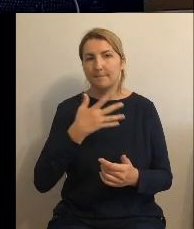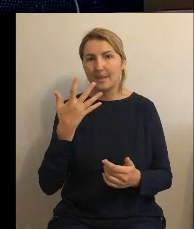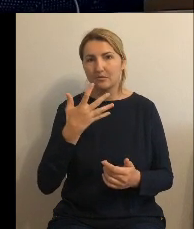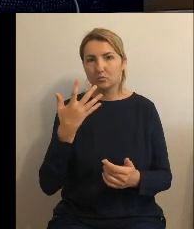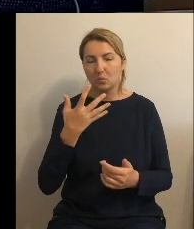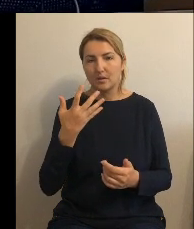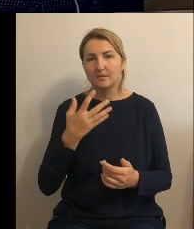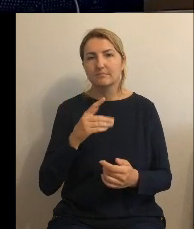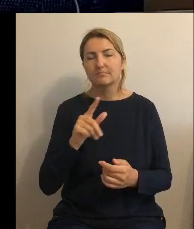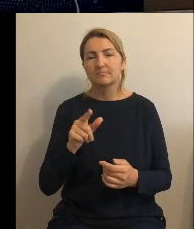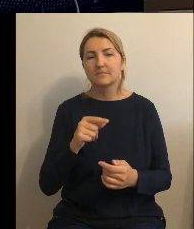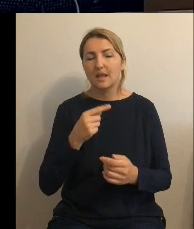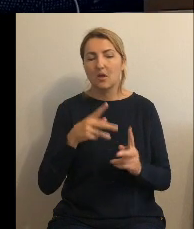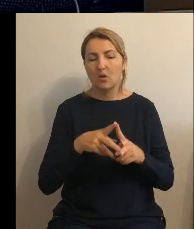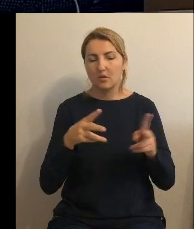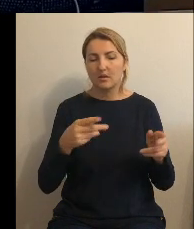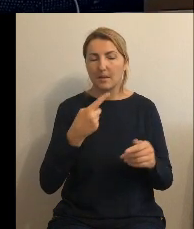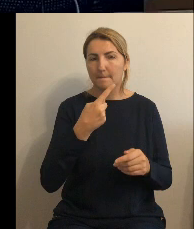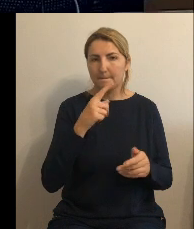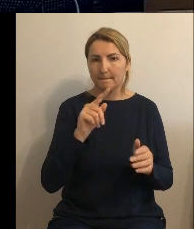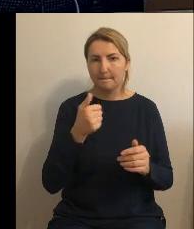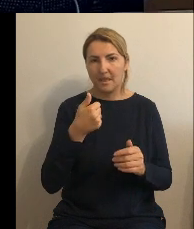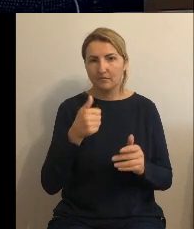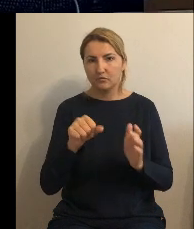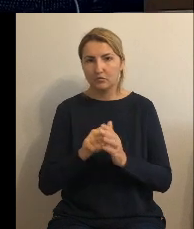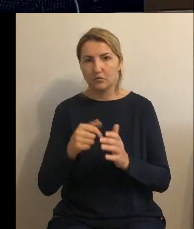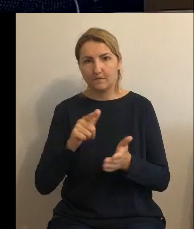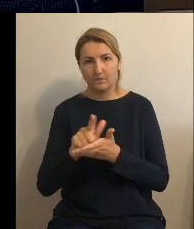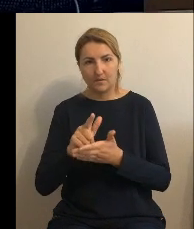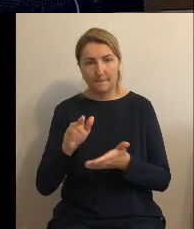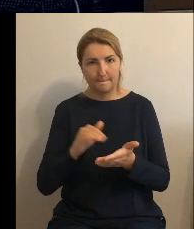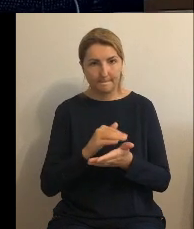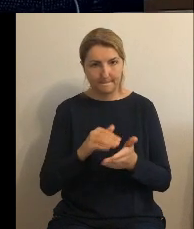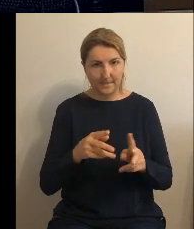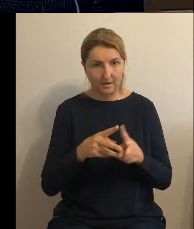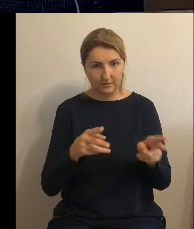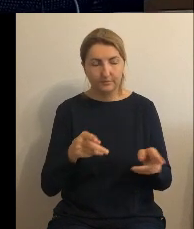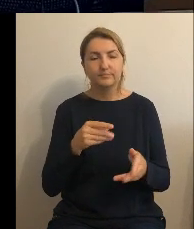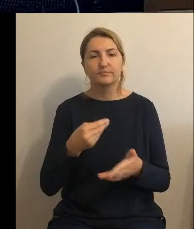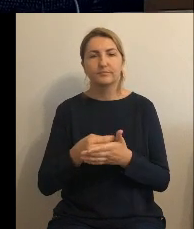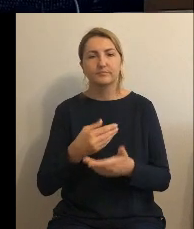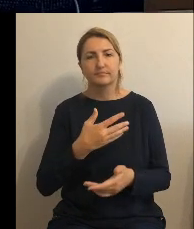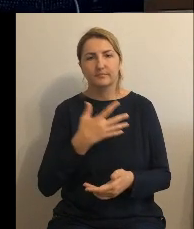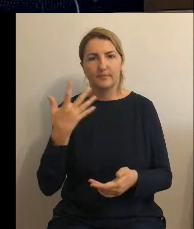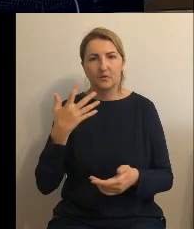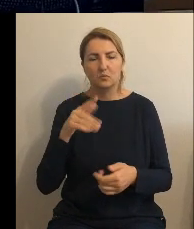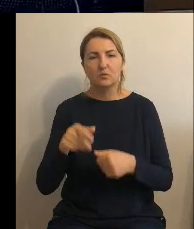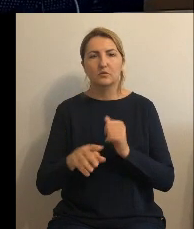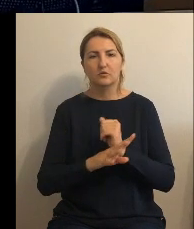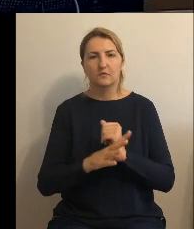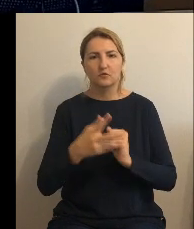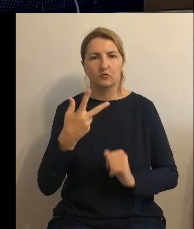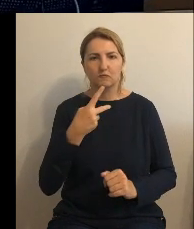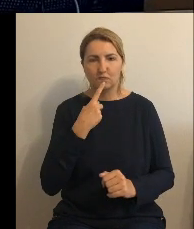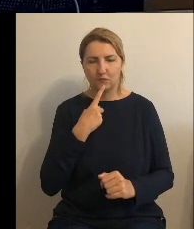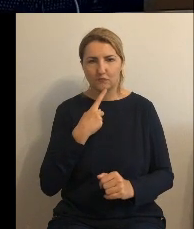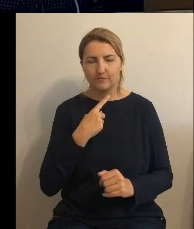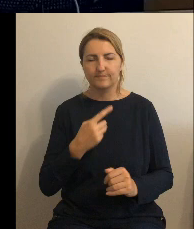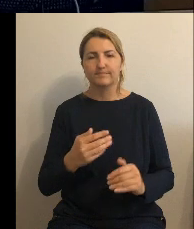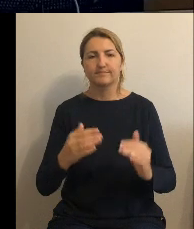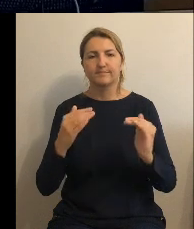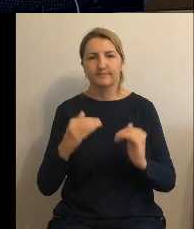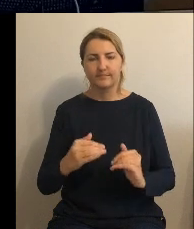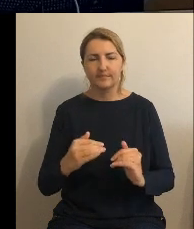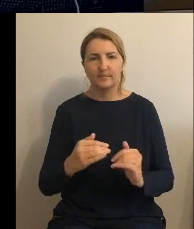miesiąca obowiązywania taryfy 5 złotych 93 grosze od 13 do 24